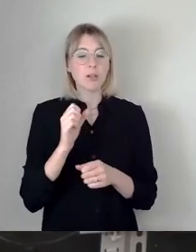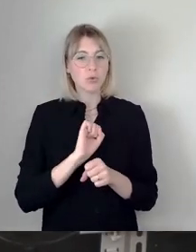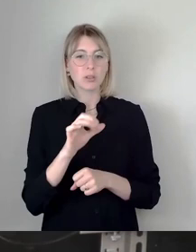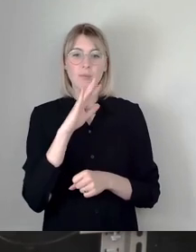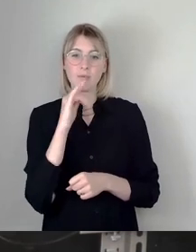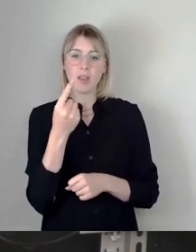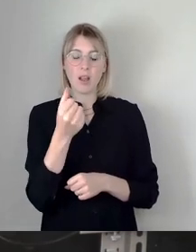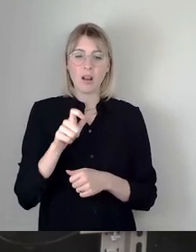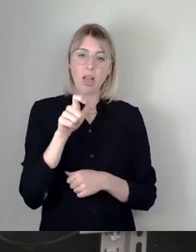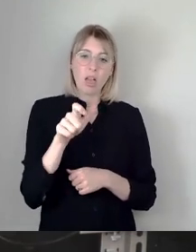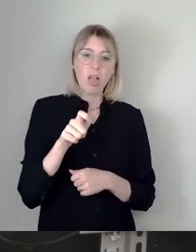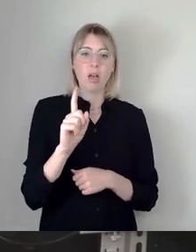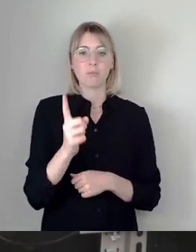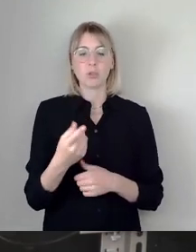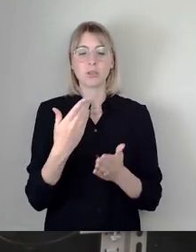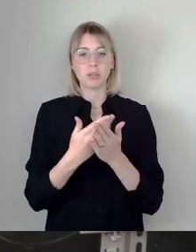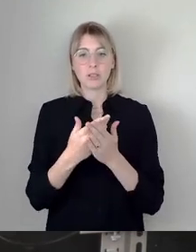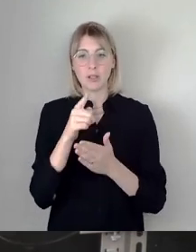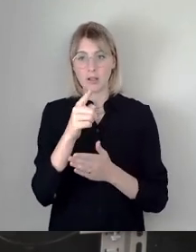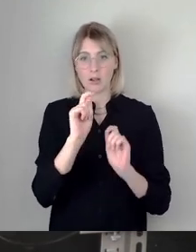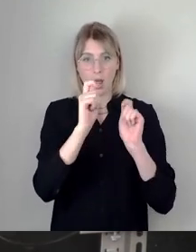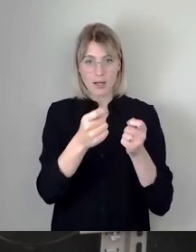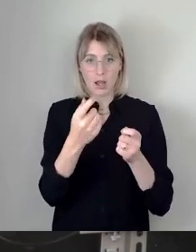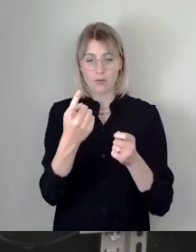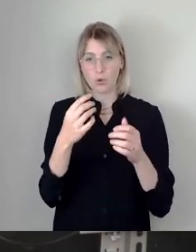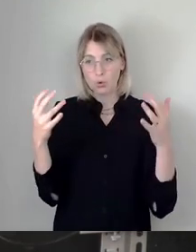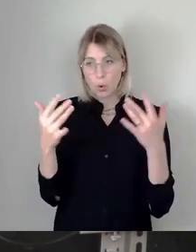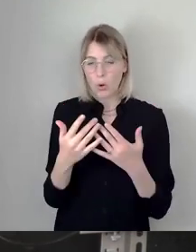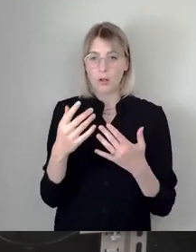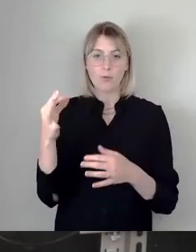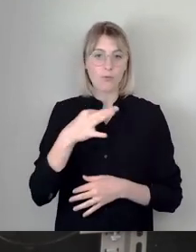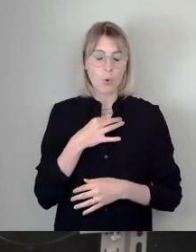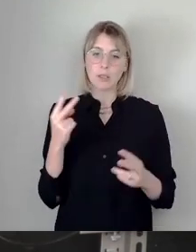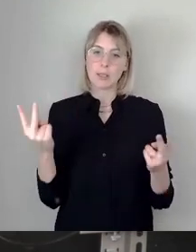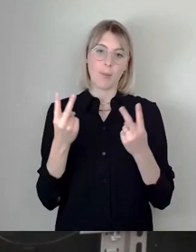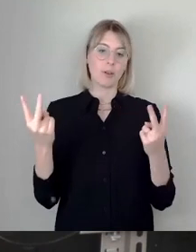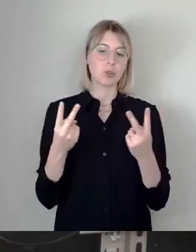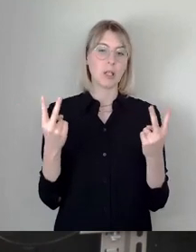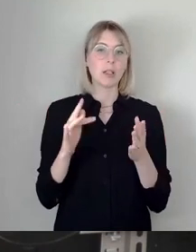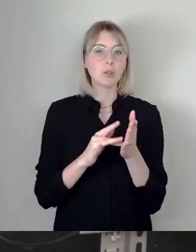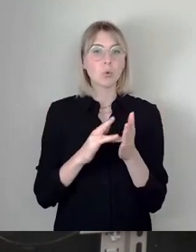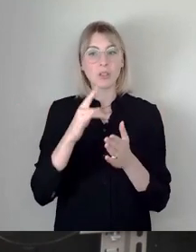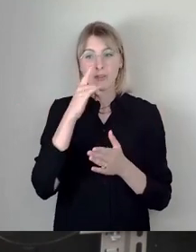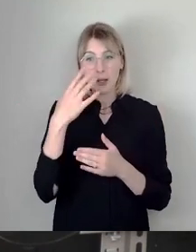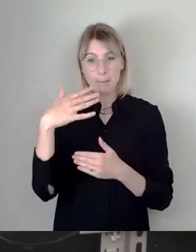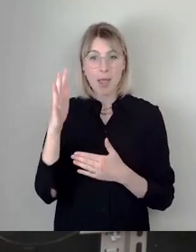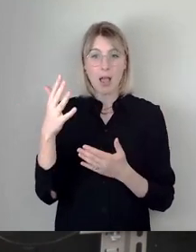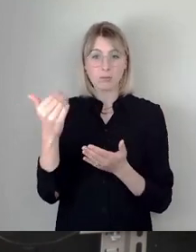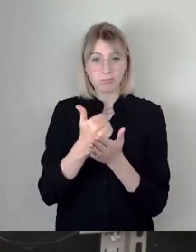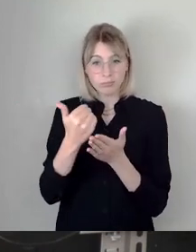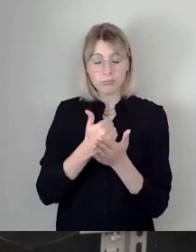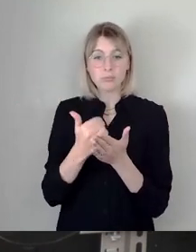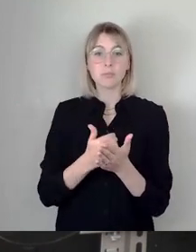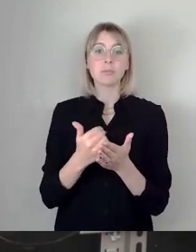Antrag, den die Grünen jetzt gestellt haben, für mich eigentlich selbstverständlich. Wenn mehr eingeworben wird, dann sollte das